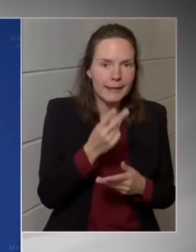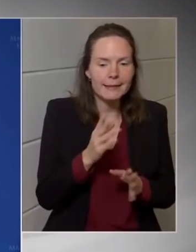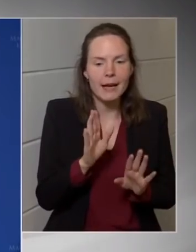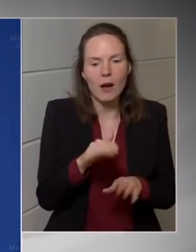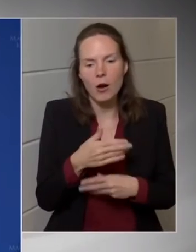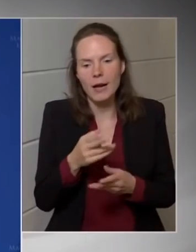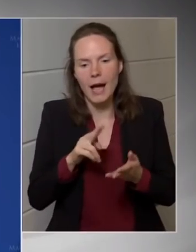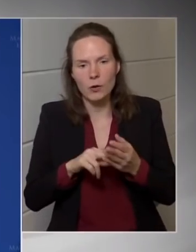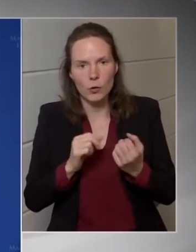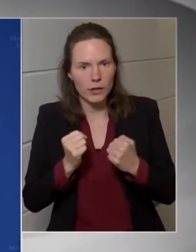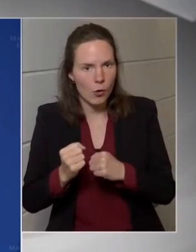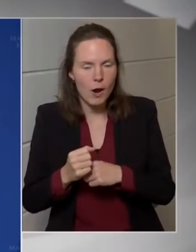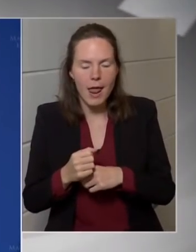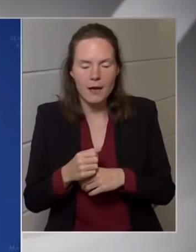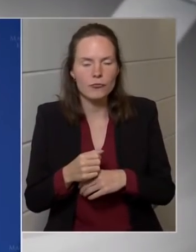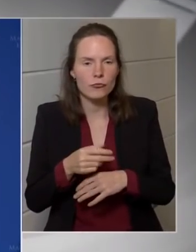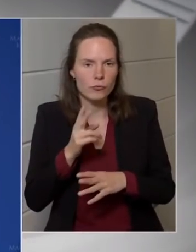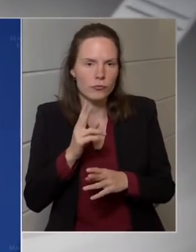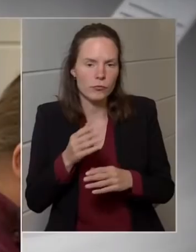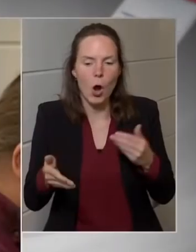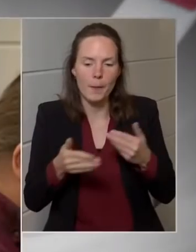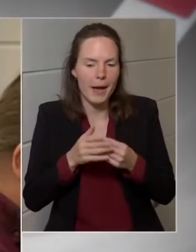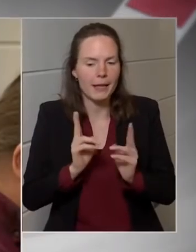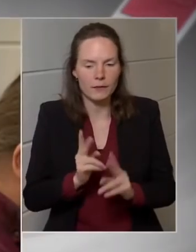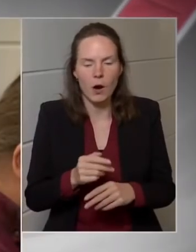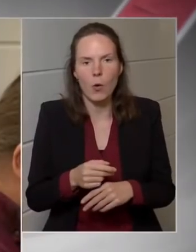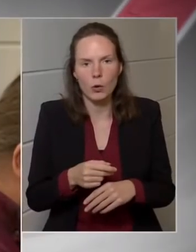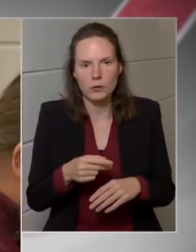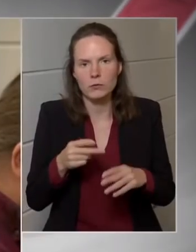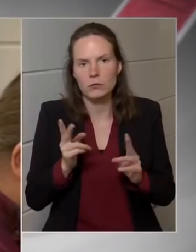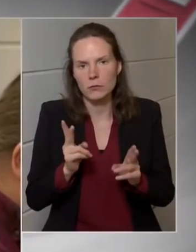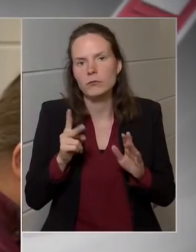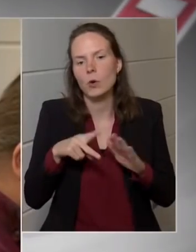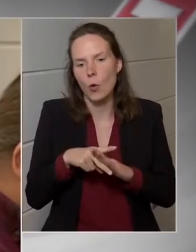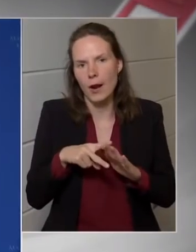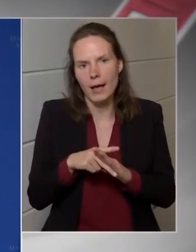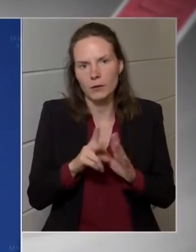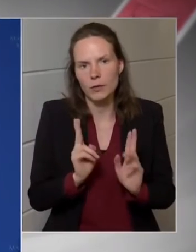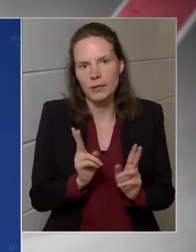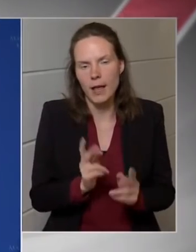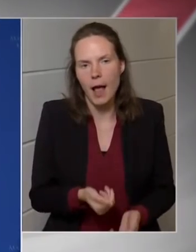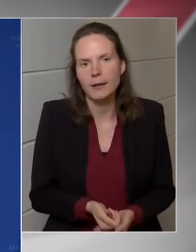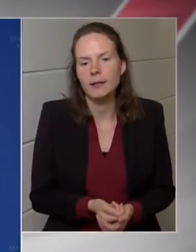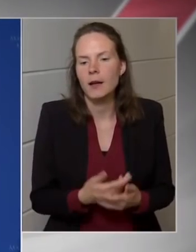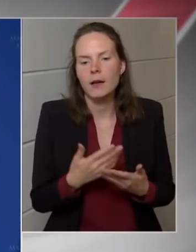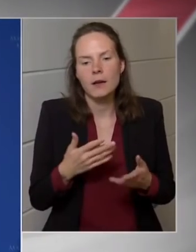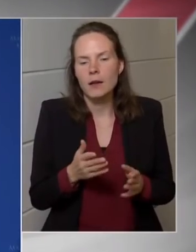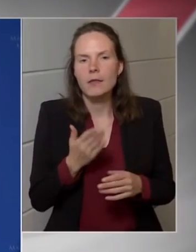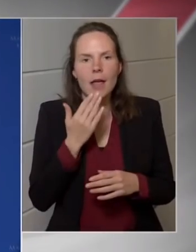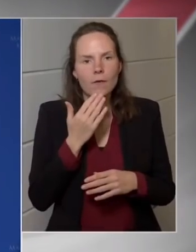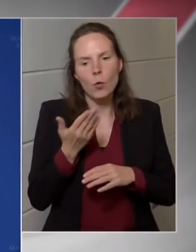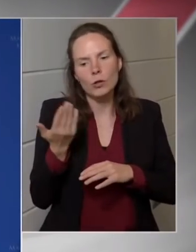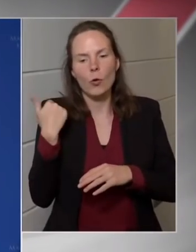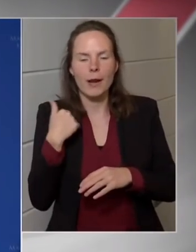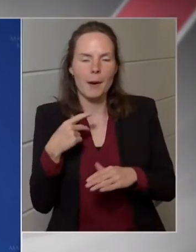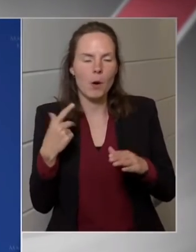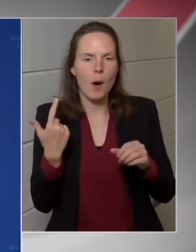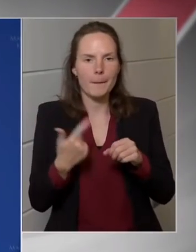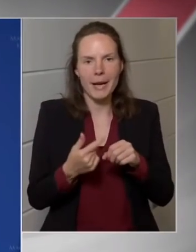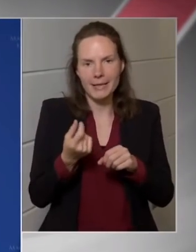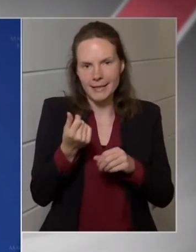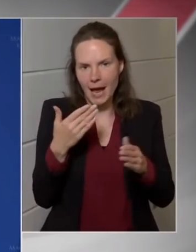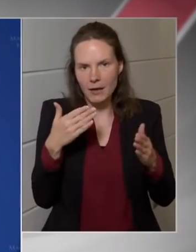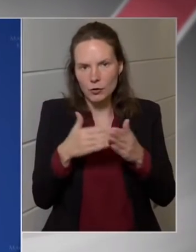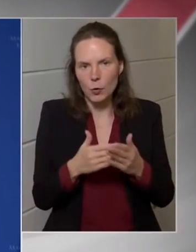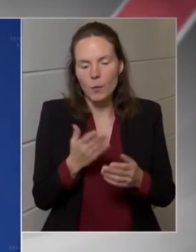kettő amellett szól, hogy ezt korlátozzuk. Nem volt mégsem benzinárstopp, sem pedig annak ilyen értelme lett korlátozása, és hozzáteszem azt is, hogyha én